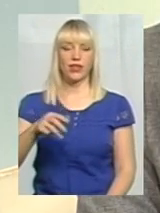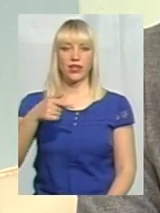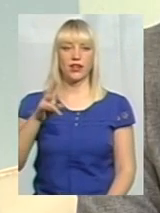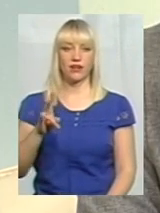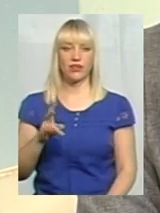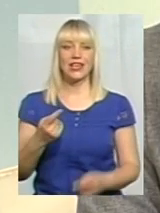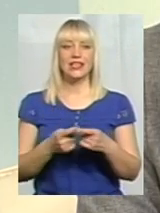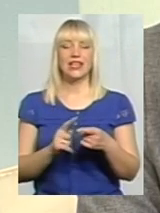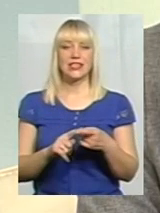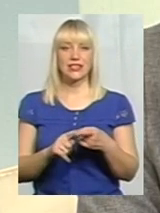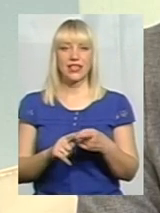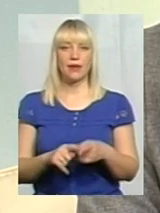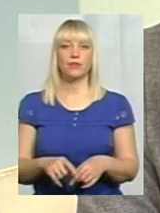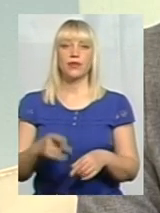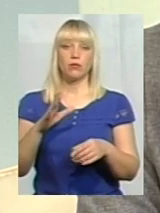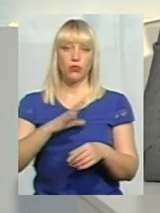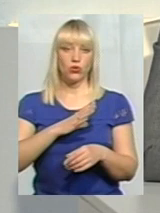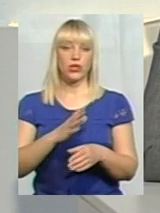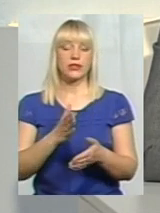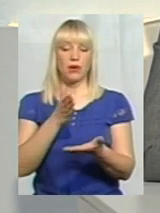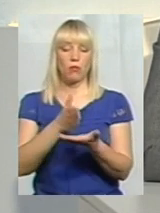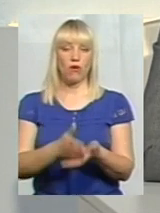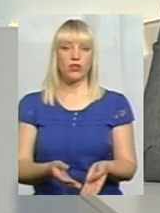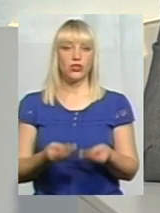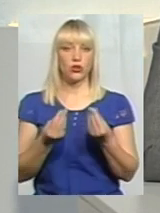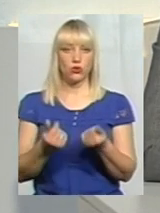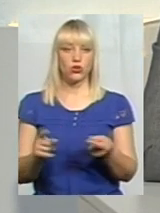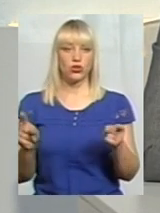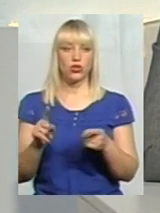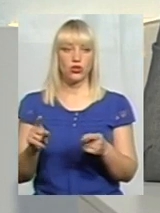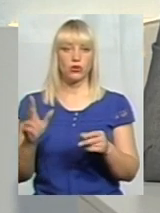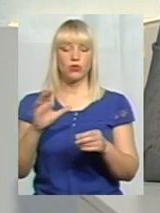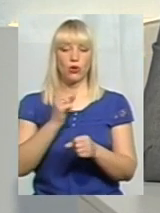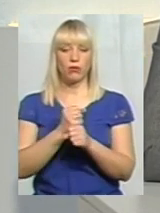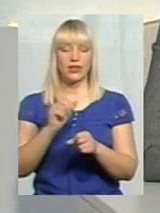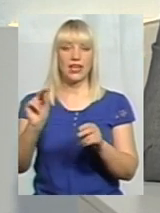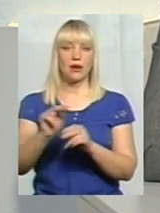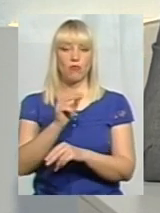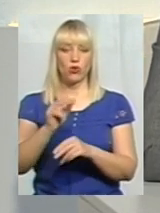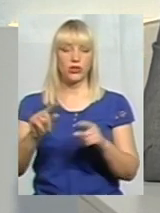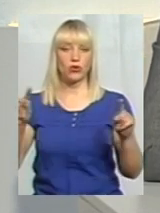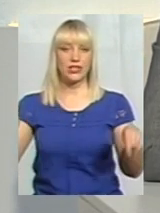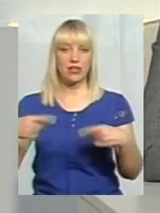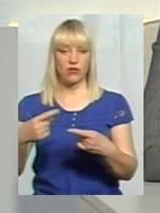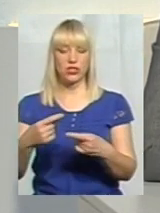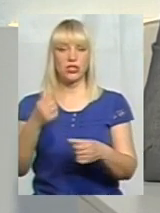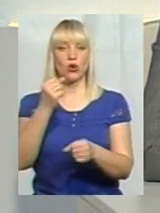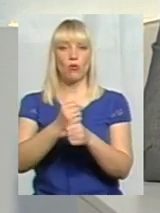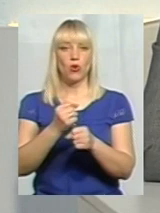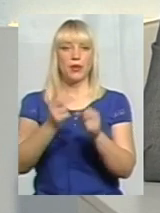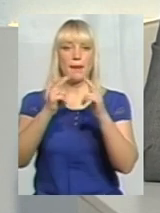На це, самі кошти були спрямовані на те, щоб проводити ремонт і реставраційні роботи палацу на